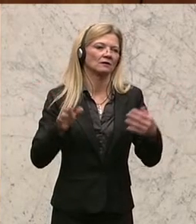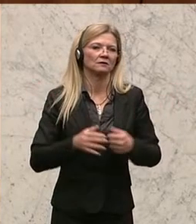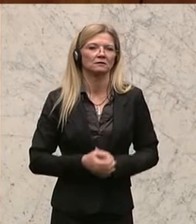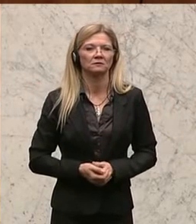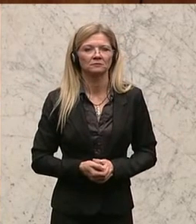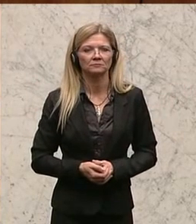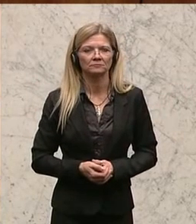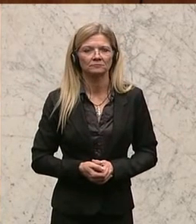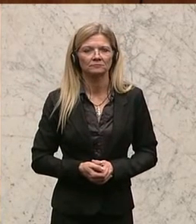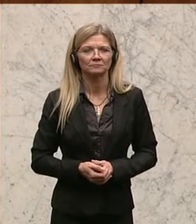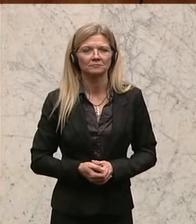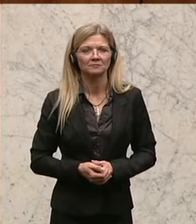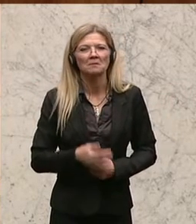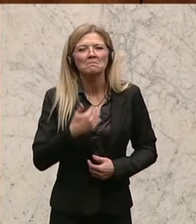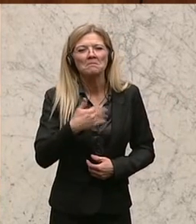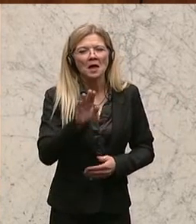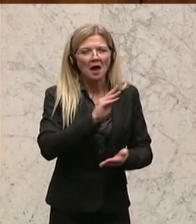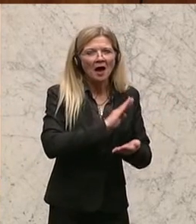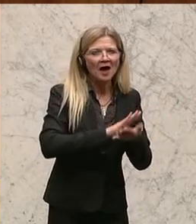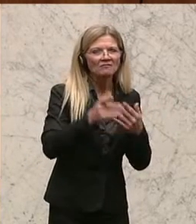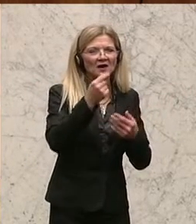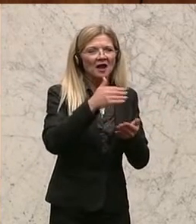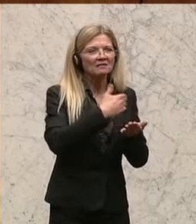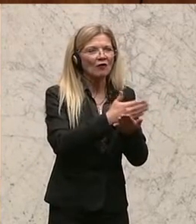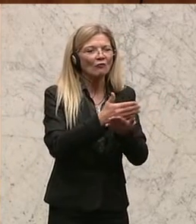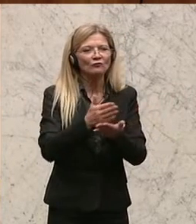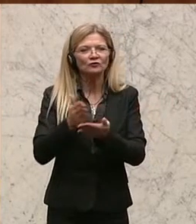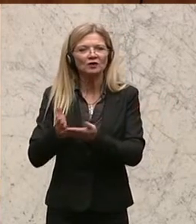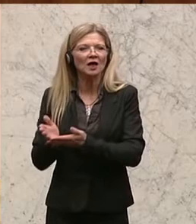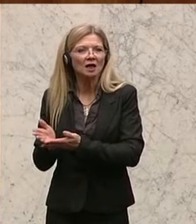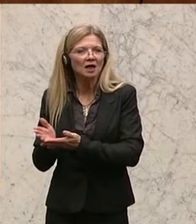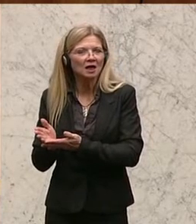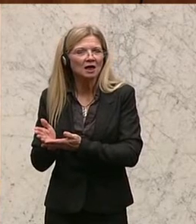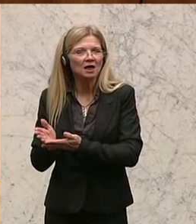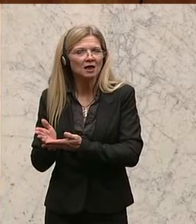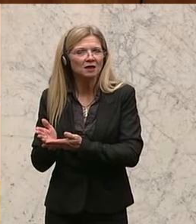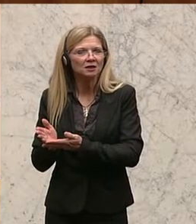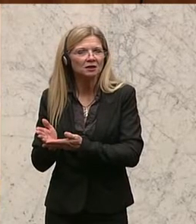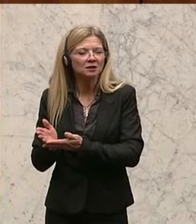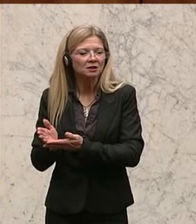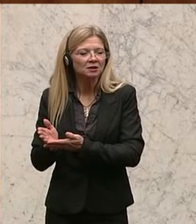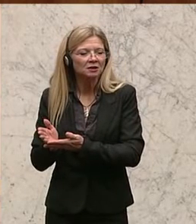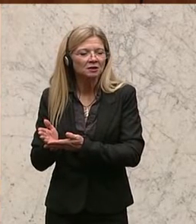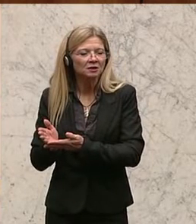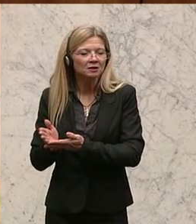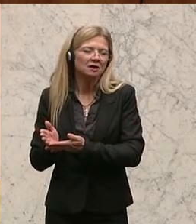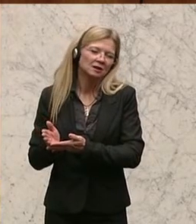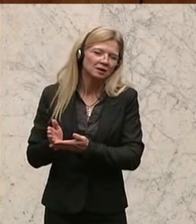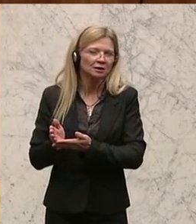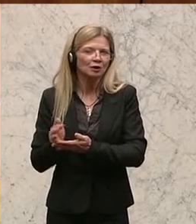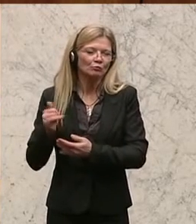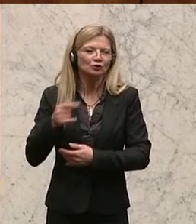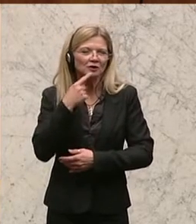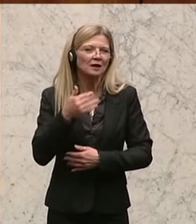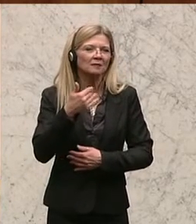Es ist ja viel einfacher, Geld zu verteilen, das jemand anderer oder Geld, Geld der muss man sagen, zu